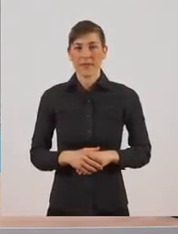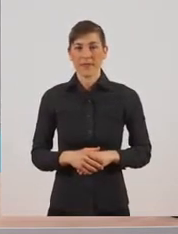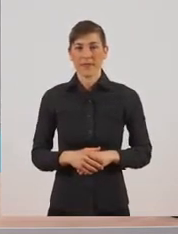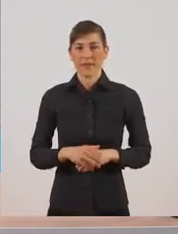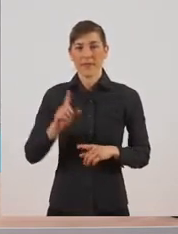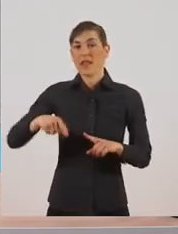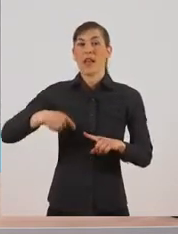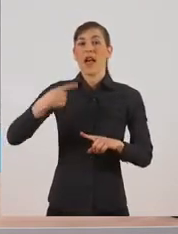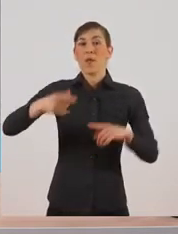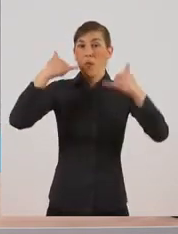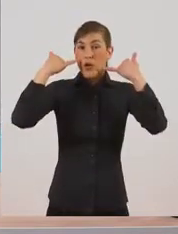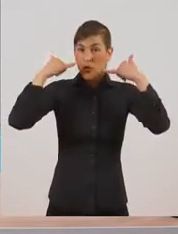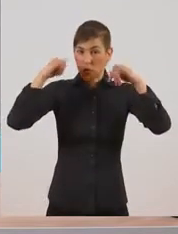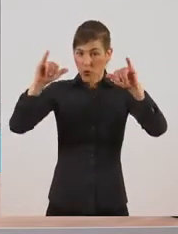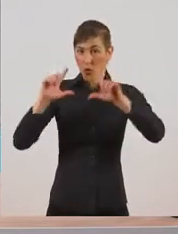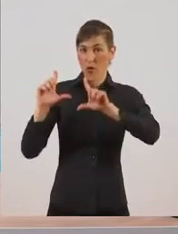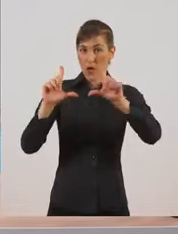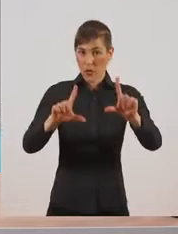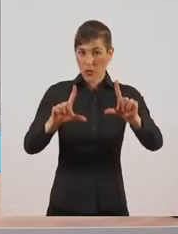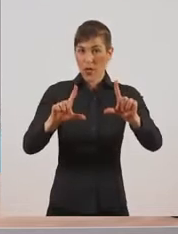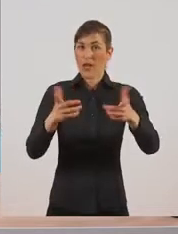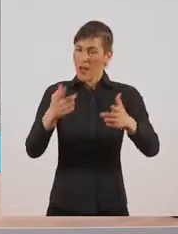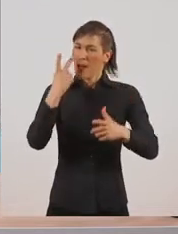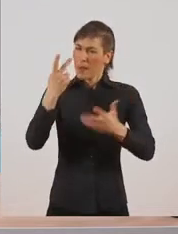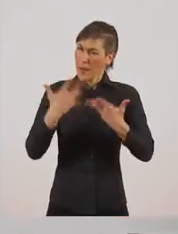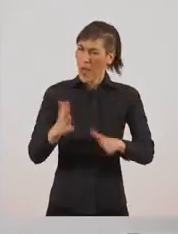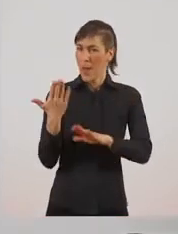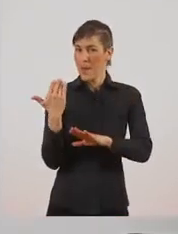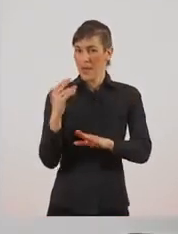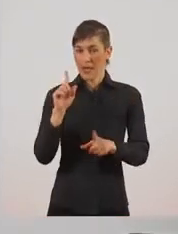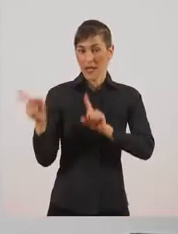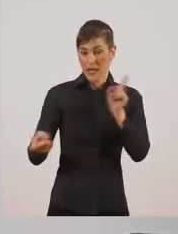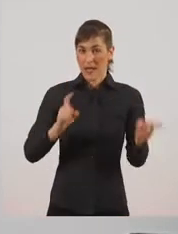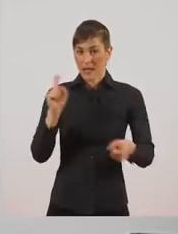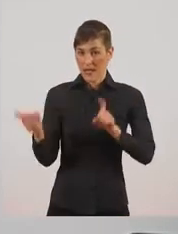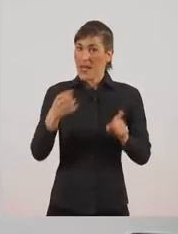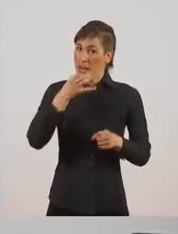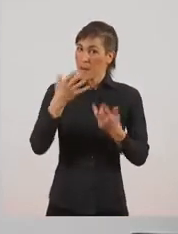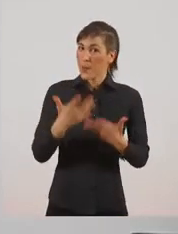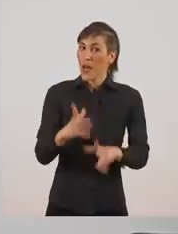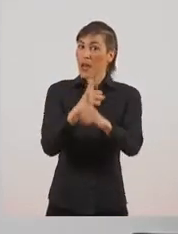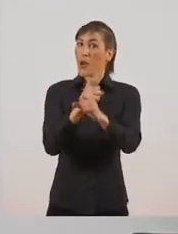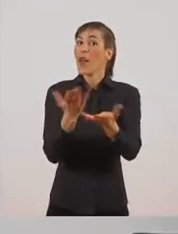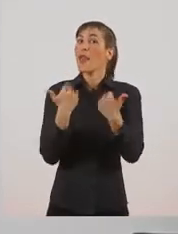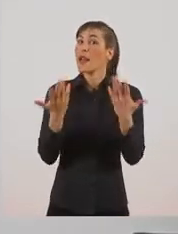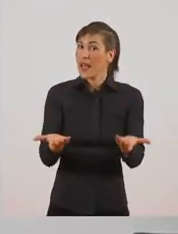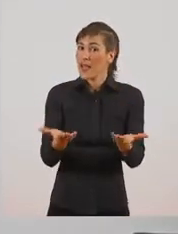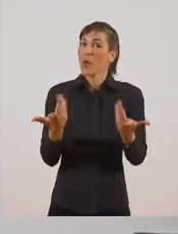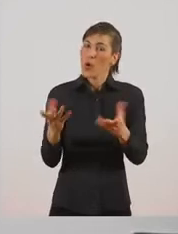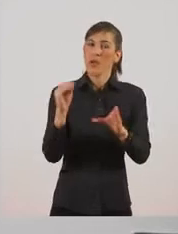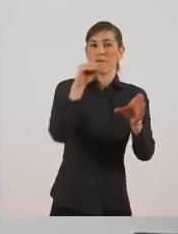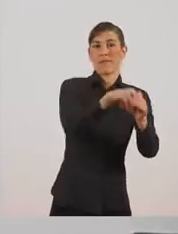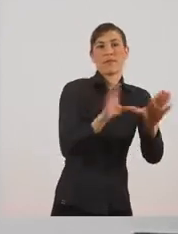Επόμενο μας ζώο είναι το χταπόδι που το είδαμε πριν και όπως είπαμε δεν έχει σπονδυλική στήλη. Άρα θα το βάλουμε στην